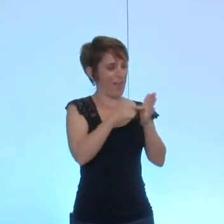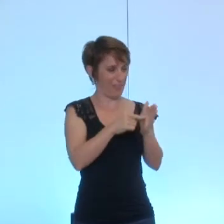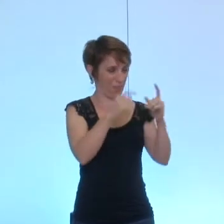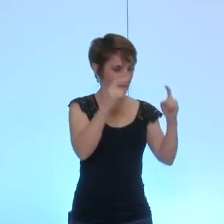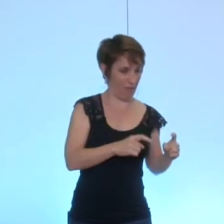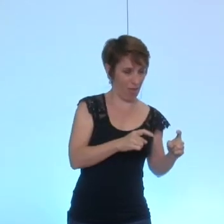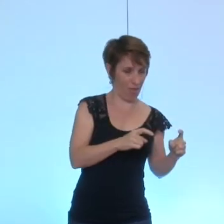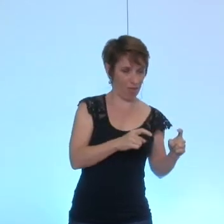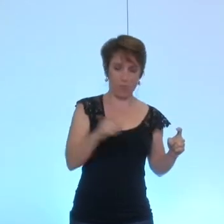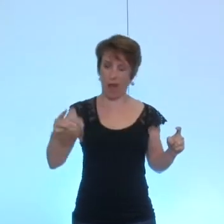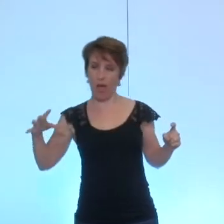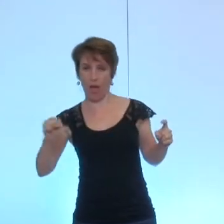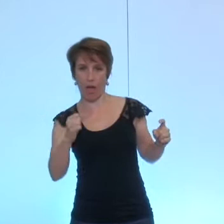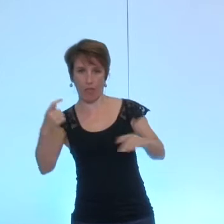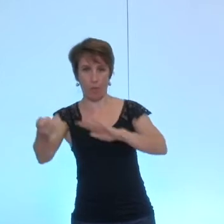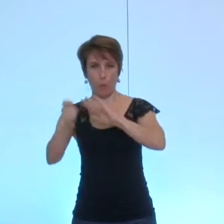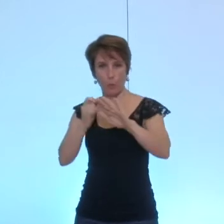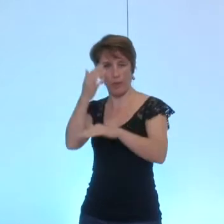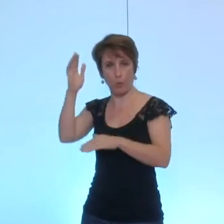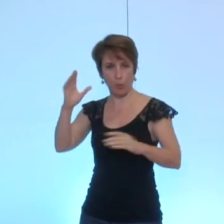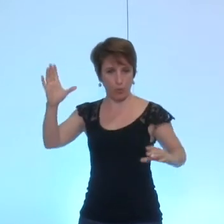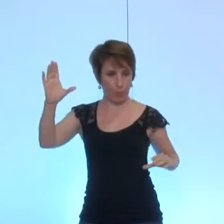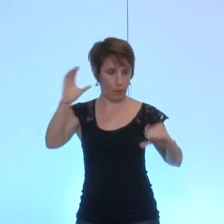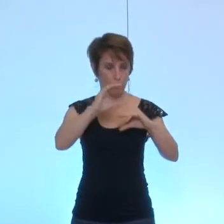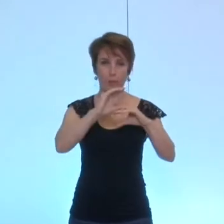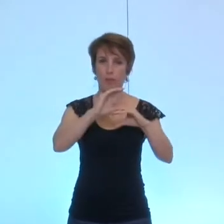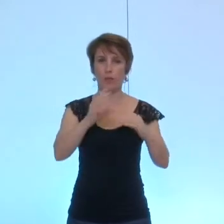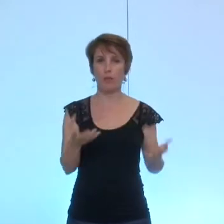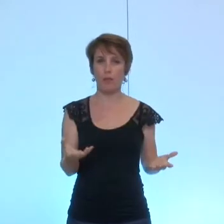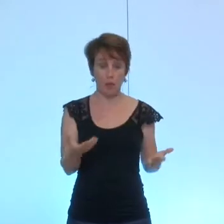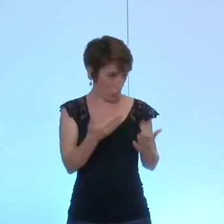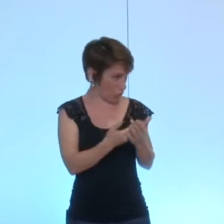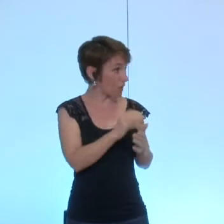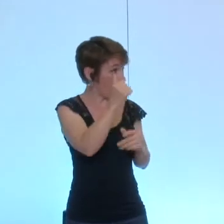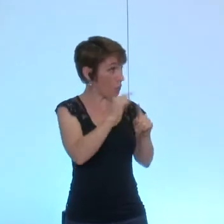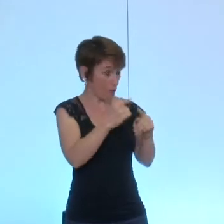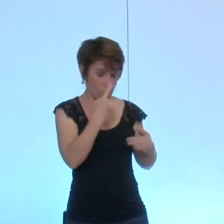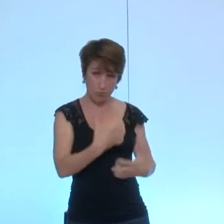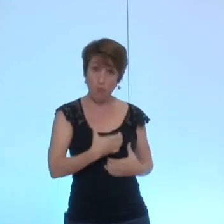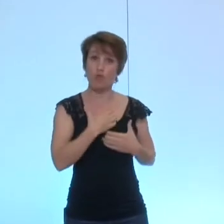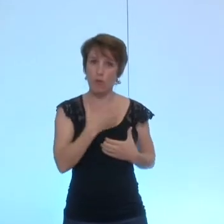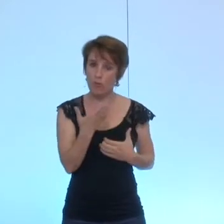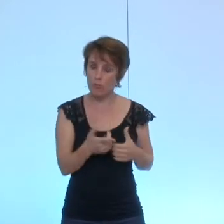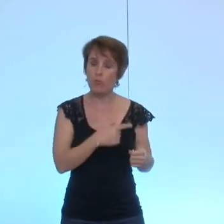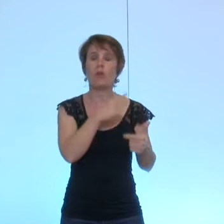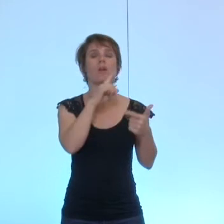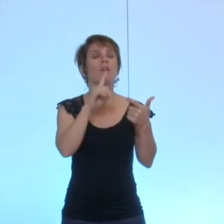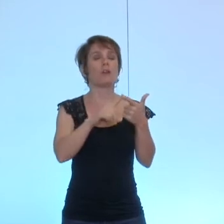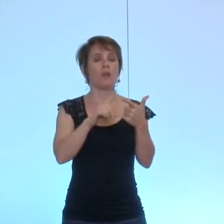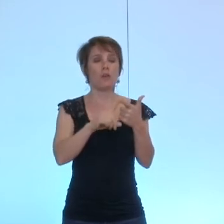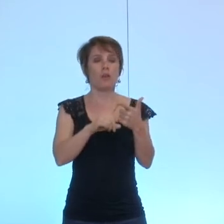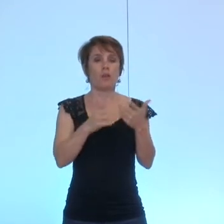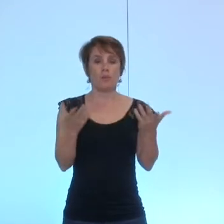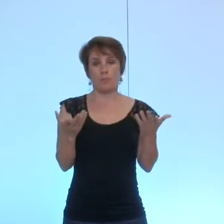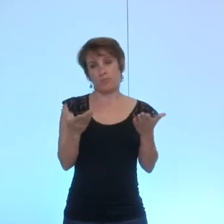diminution. C'est ce premier point qui heurte. Le deuxième point, c'est que, de fait, le